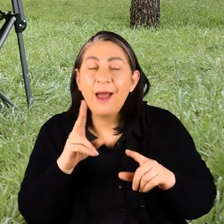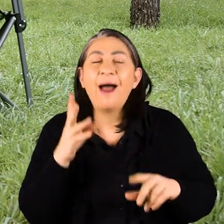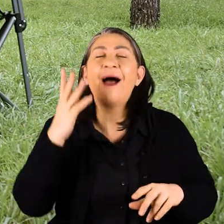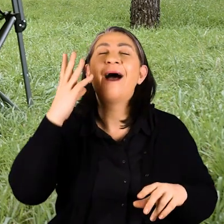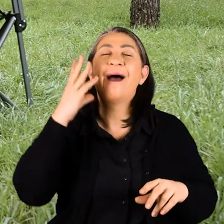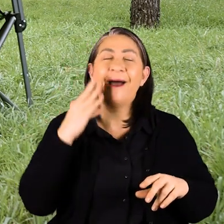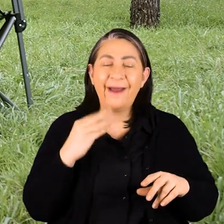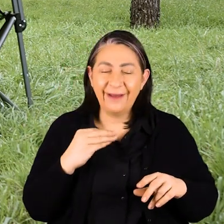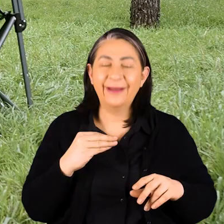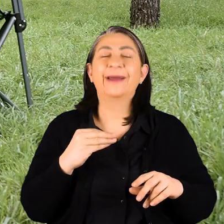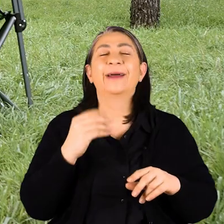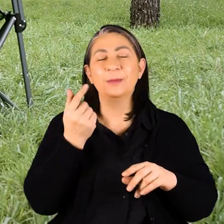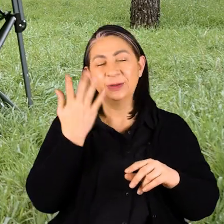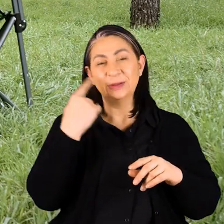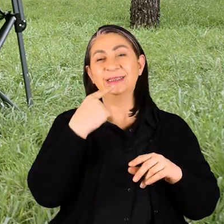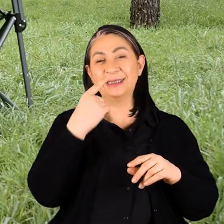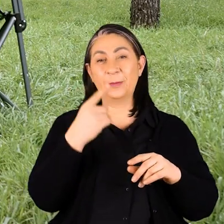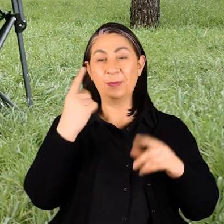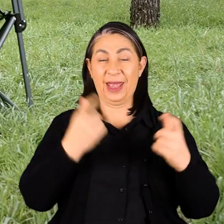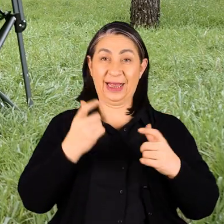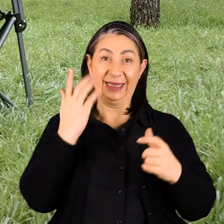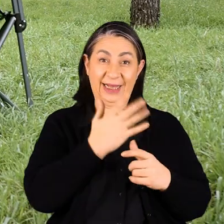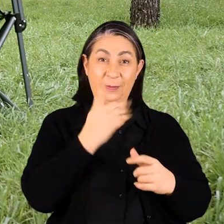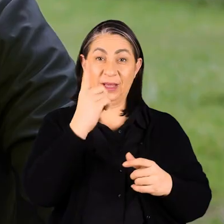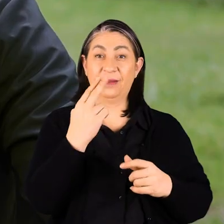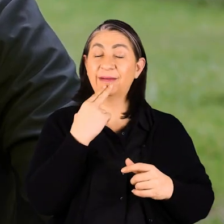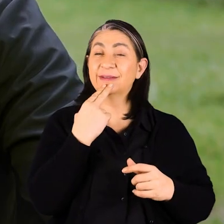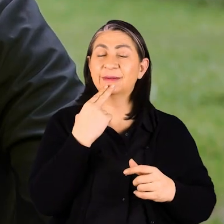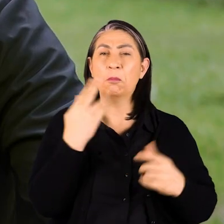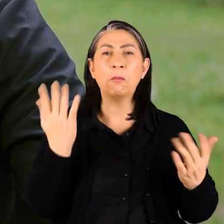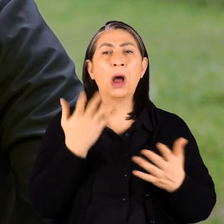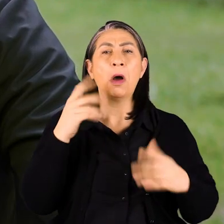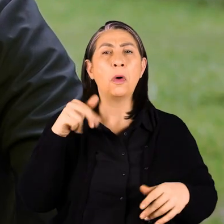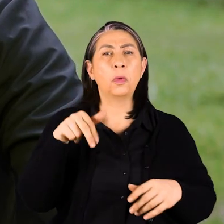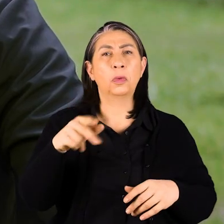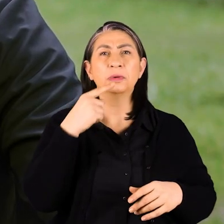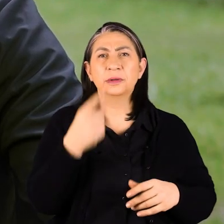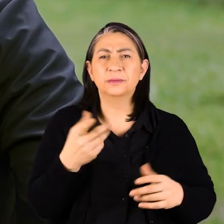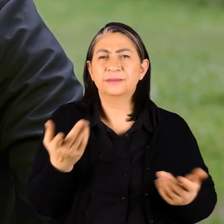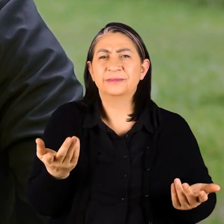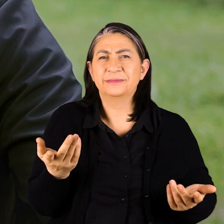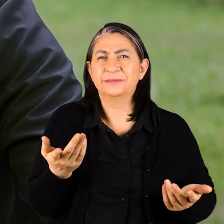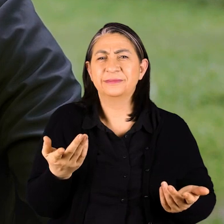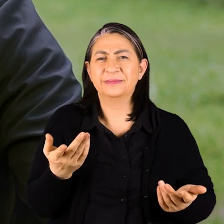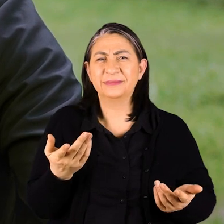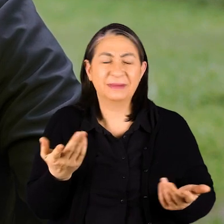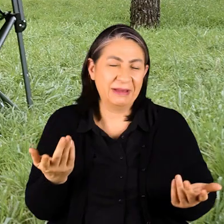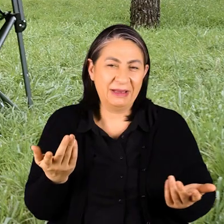işte o zaman gerçekten aldım Demin de biraz önce diğerden giderken bir kadın bayağı yürüyor dedi Normal yürüyor dedi